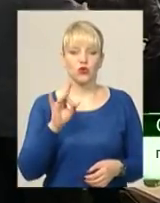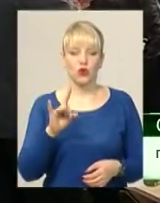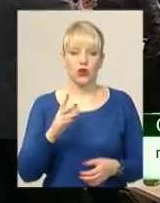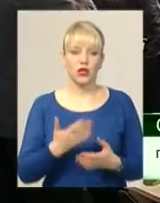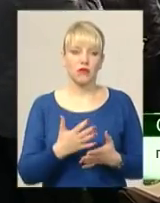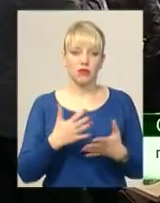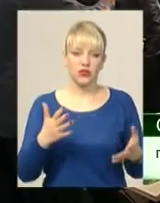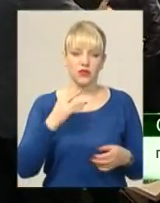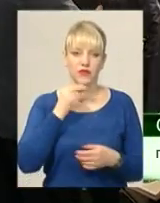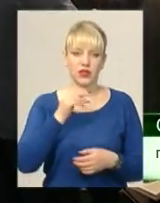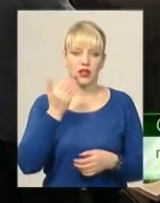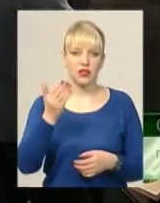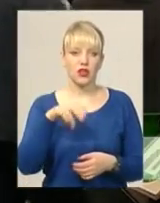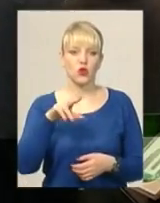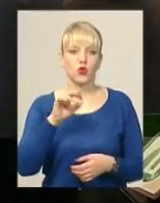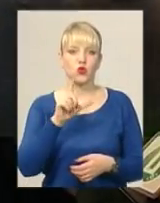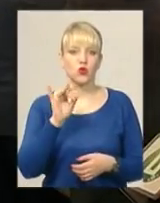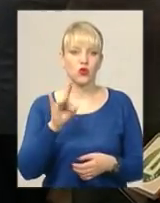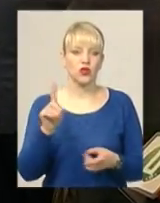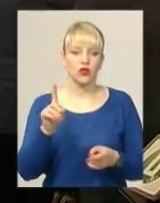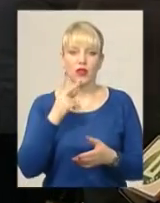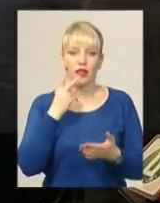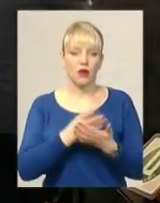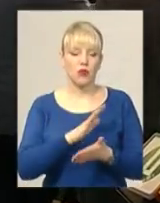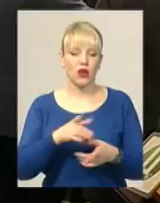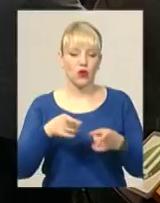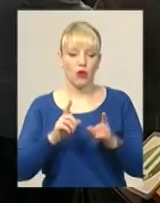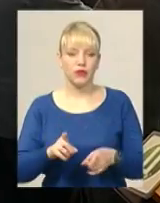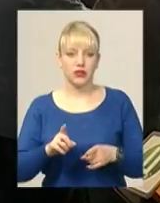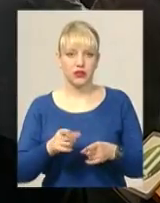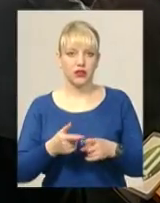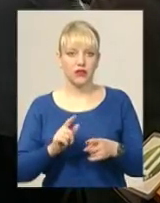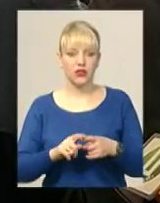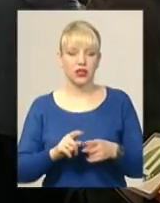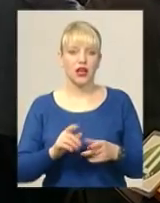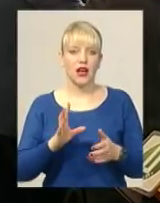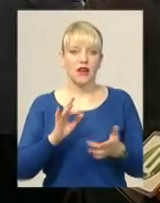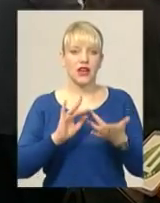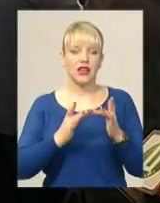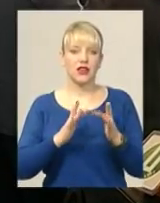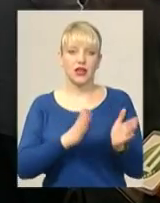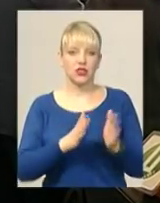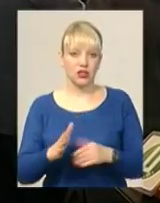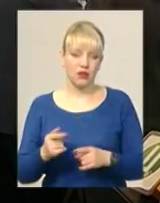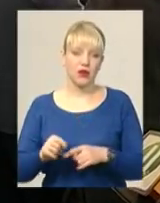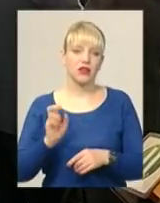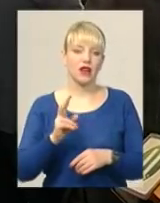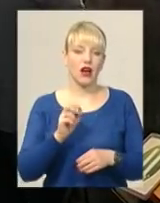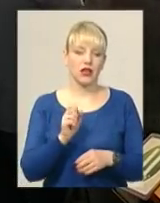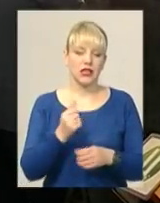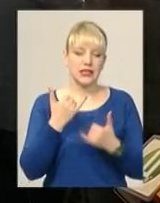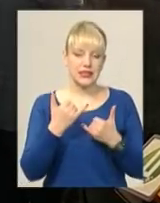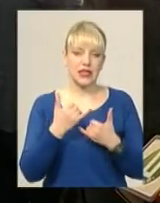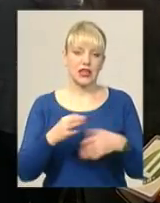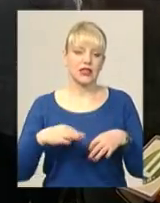вина компанії «Дозор», те, що вона не показує об'єктивну реальну картину в режимі онлайн, те, що як рухаються транспортні